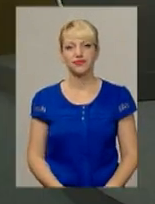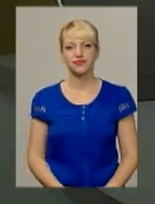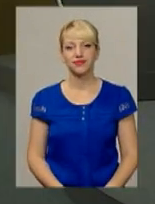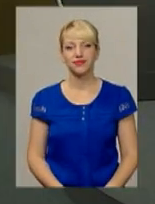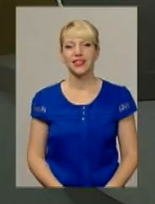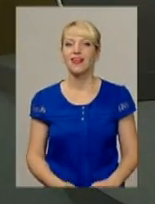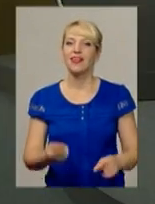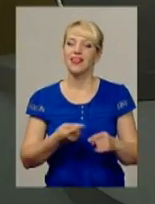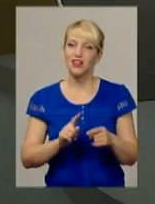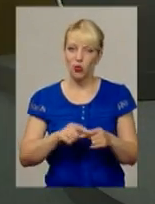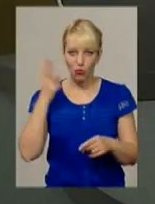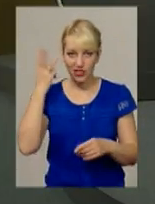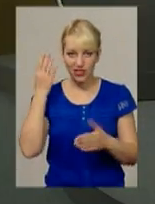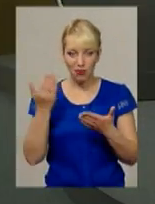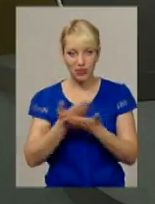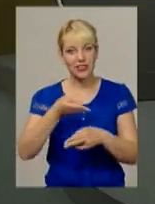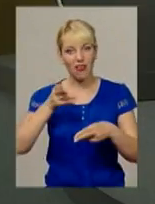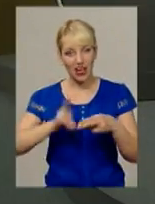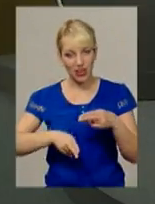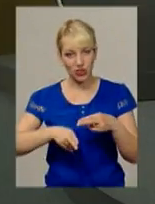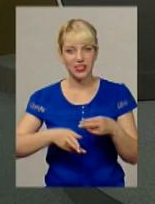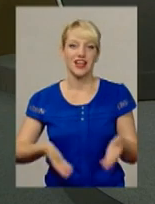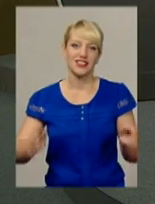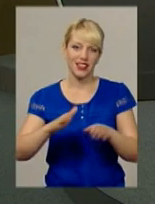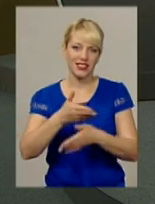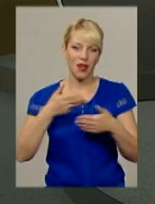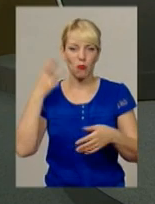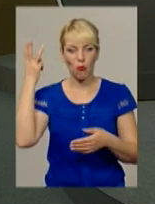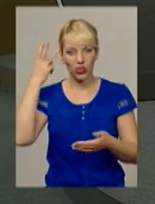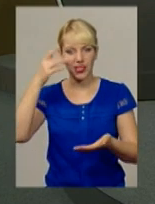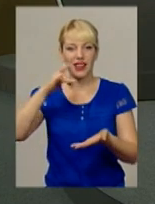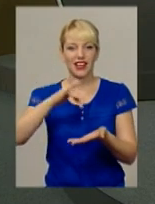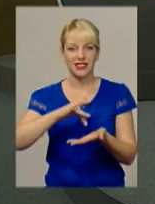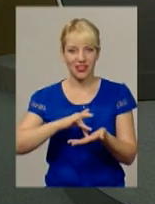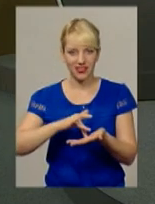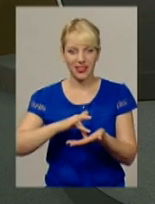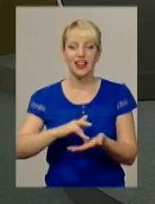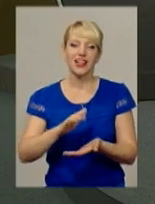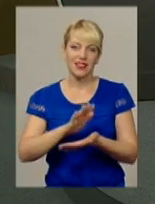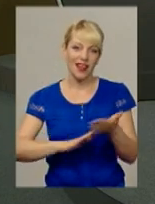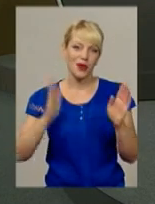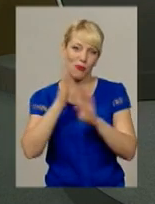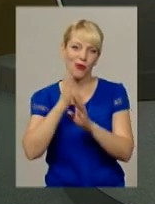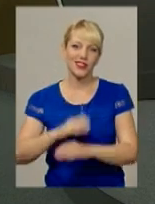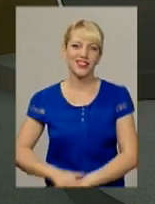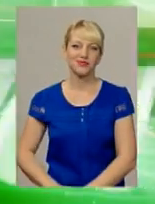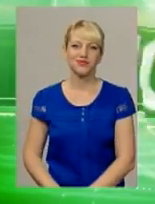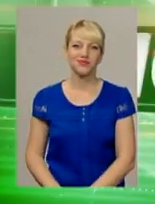На цьому подільська панорама завершується. Залишайтесь з нами на телеканалі «Поділля Центр». Далі про погоду.